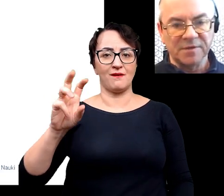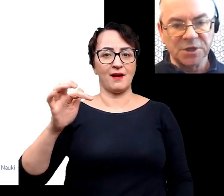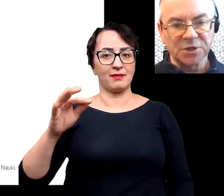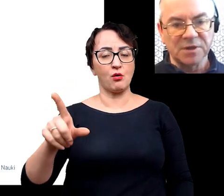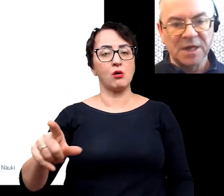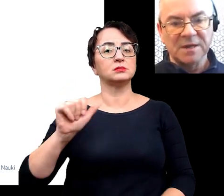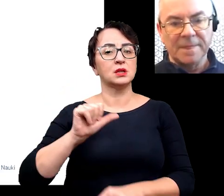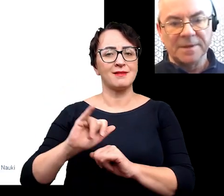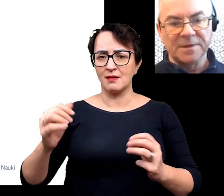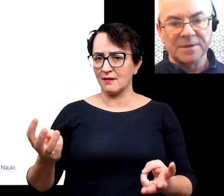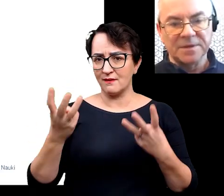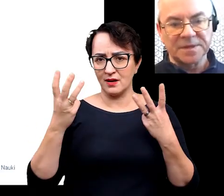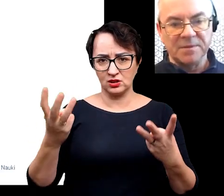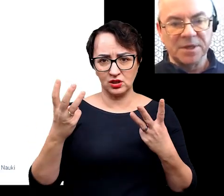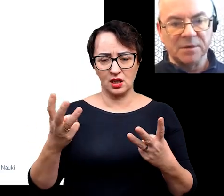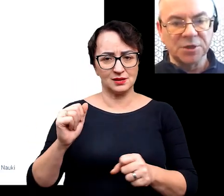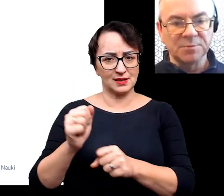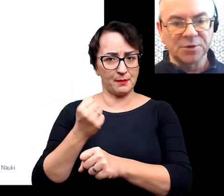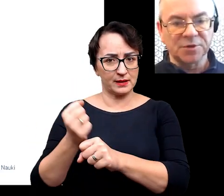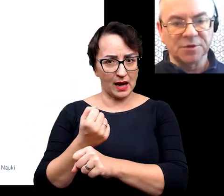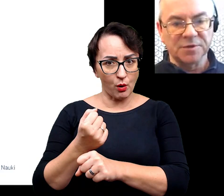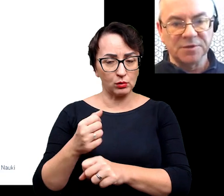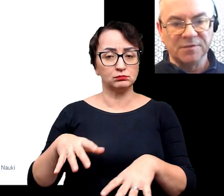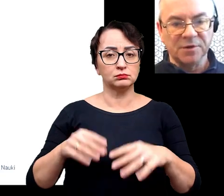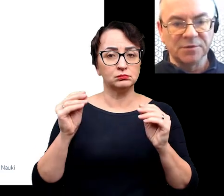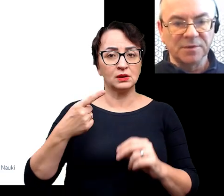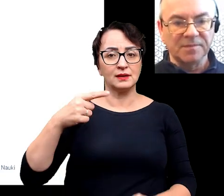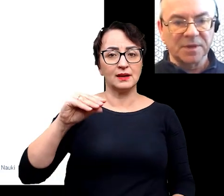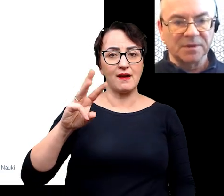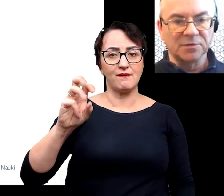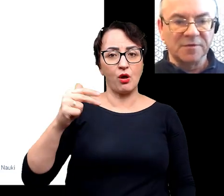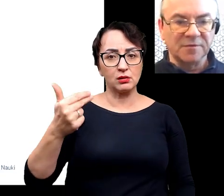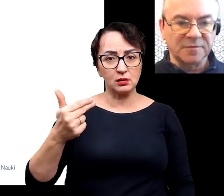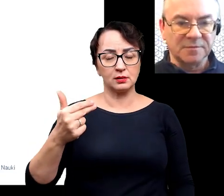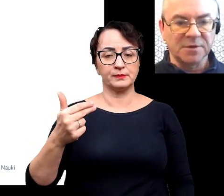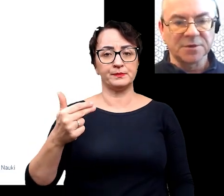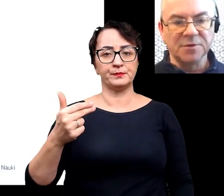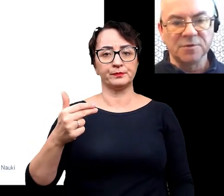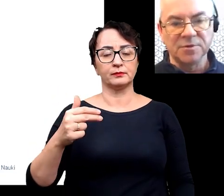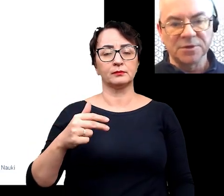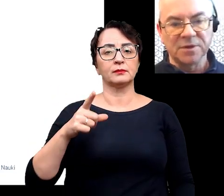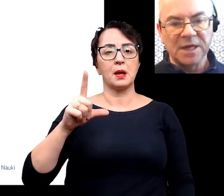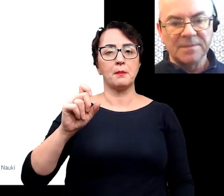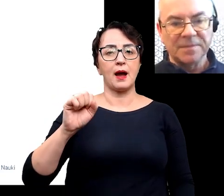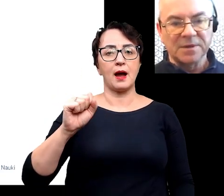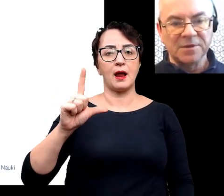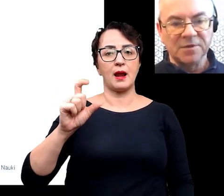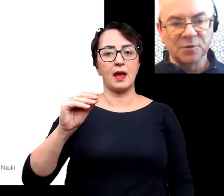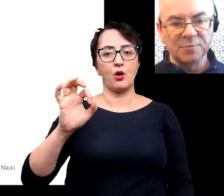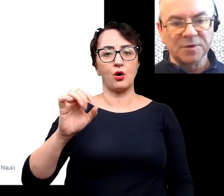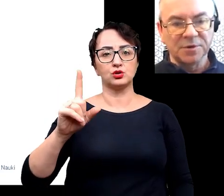takie najważniejsze skamieniałości. Począwszy od dewonu, tutaj w paleozoiku były to